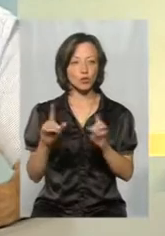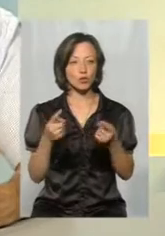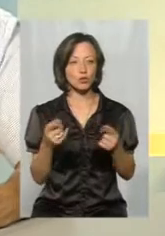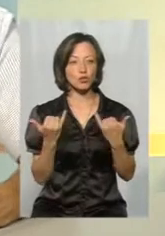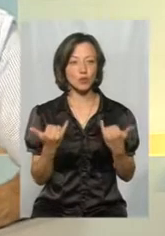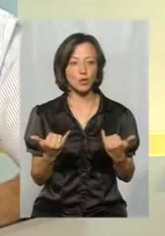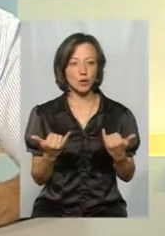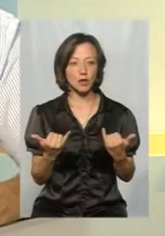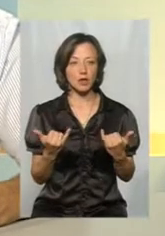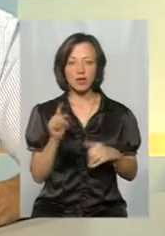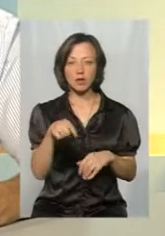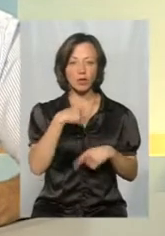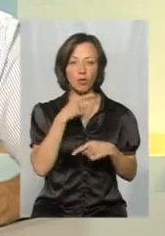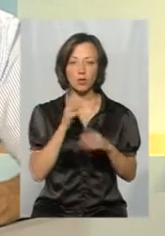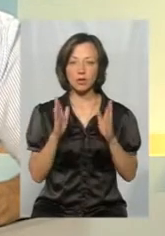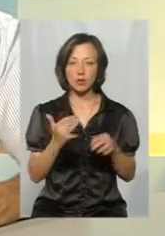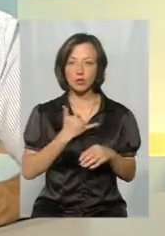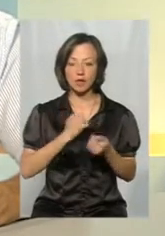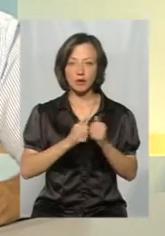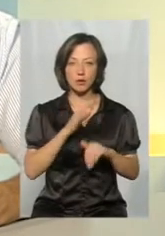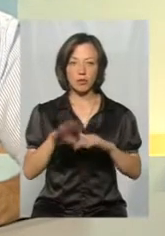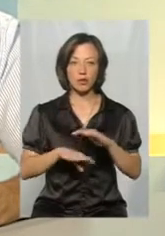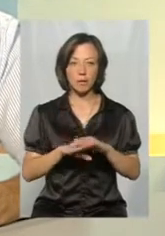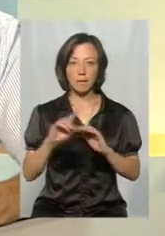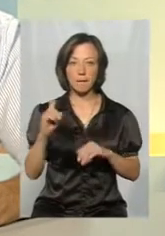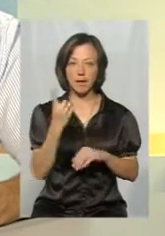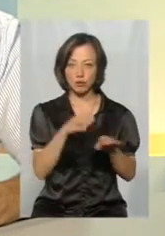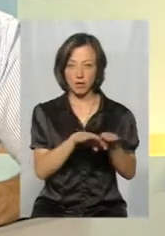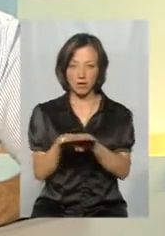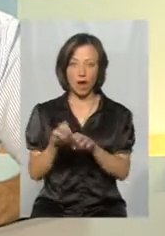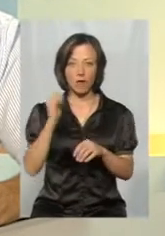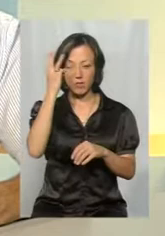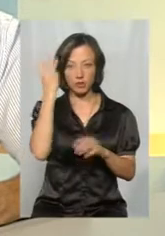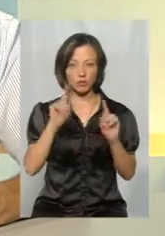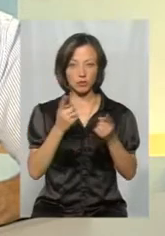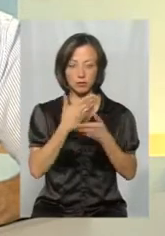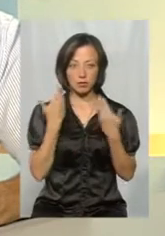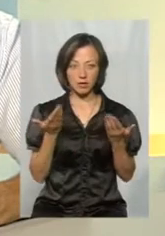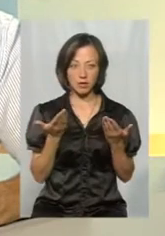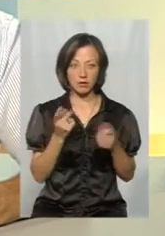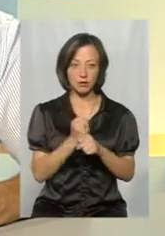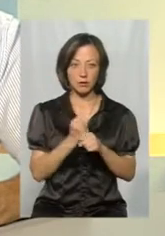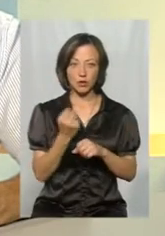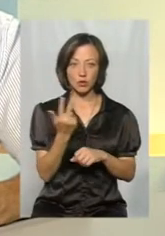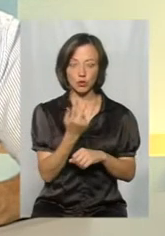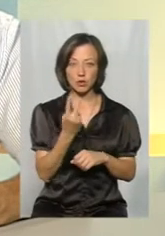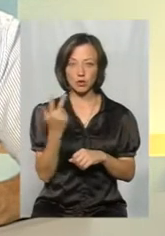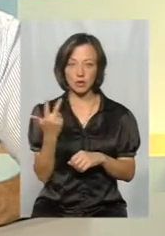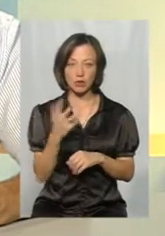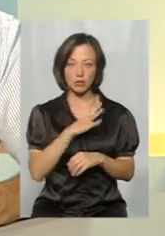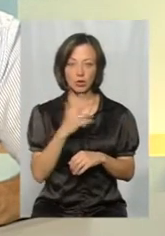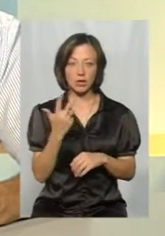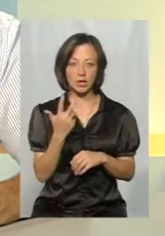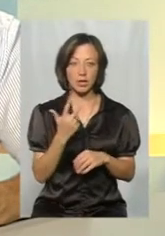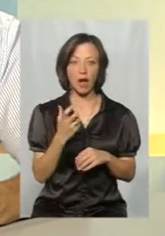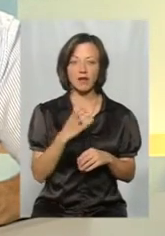сьогодні вони не говорять, що тільки в нас в Кам'янце-Подільського першого рівня, а в Хмельницькому чомусь нема, ми зробили другого, третє, було тільки третєго.